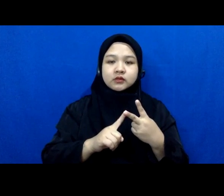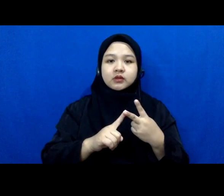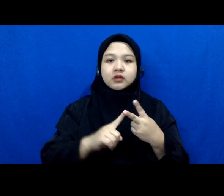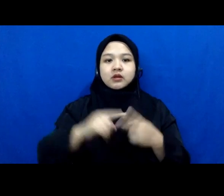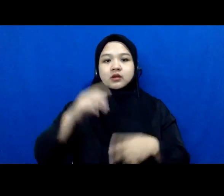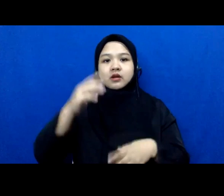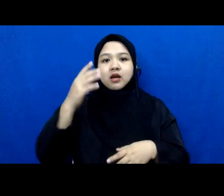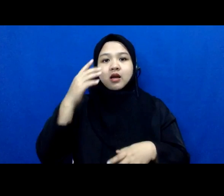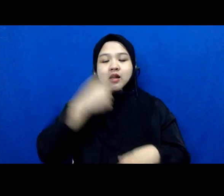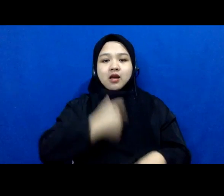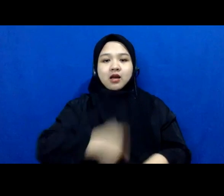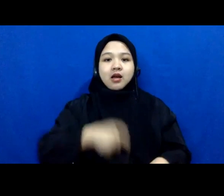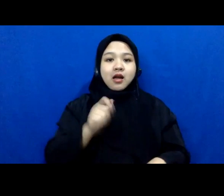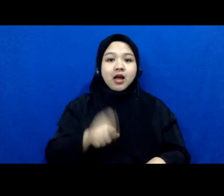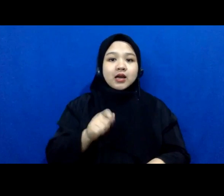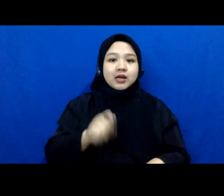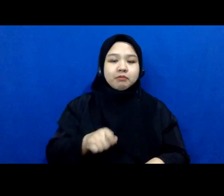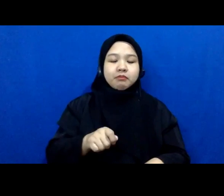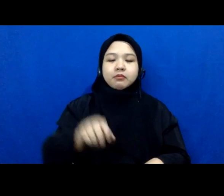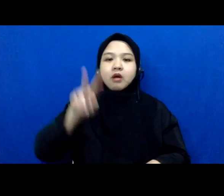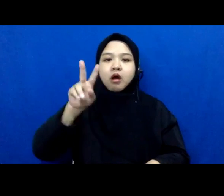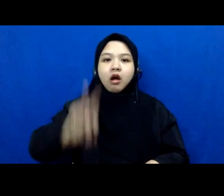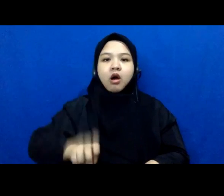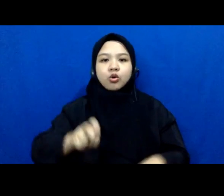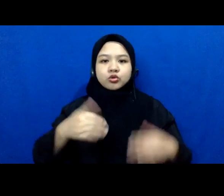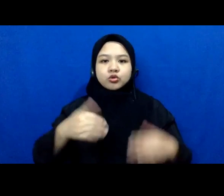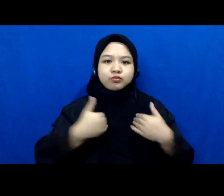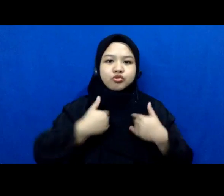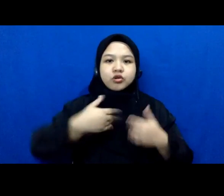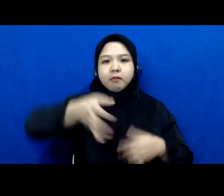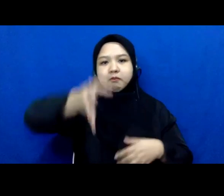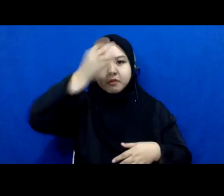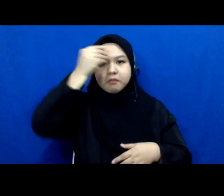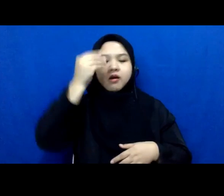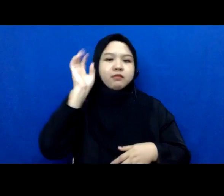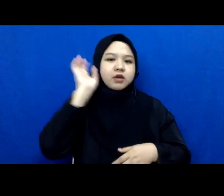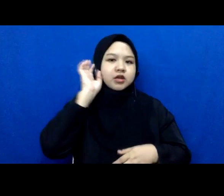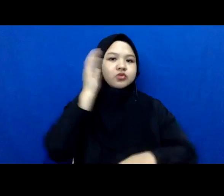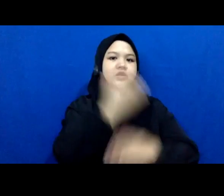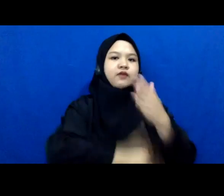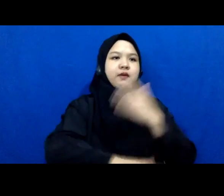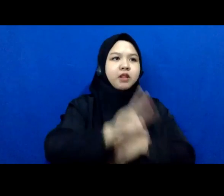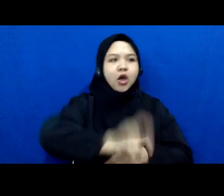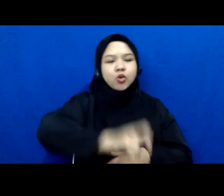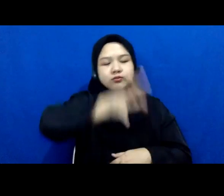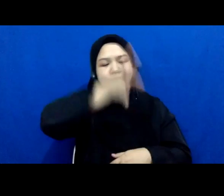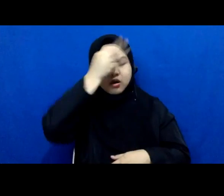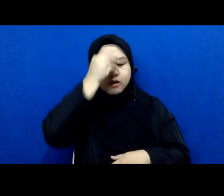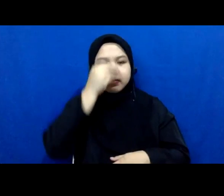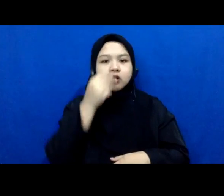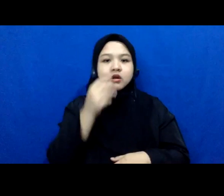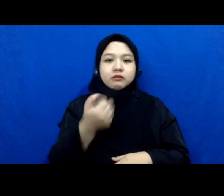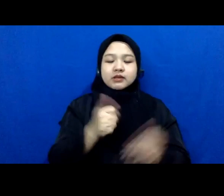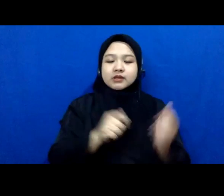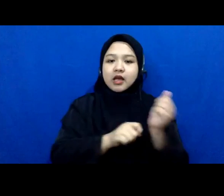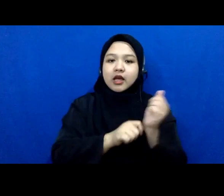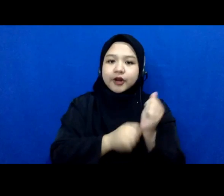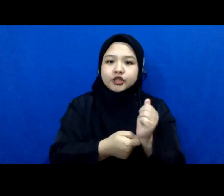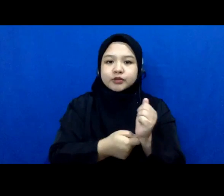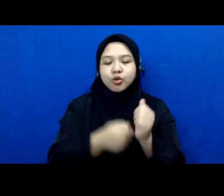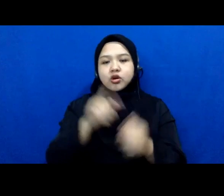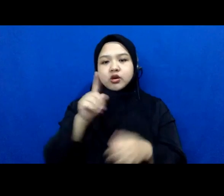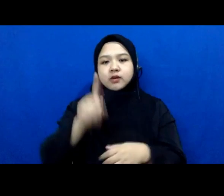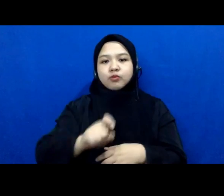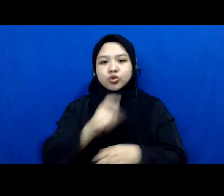hakim sendiri memang harus punya pemahaman tentang isu di Babel itu sendiri gitu untuk bisa merespon kebutuhan teman-teman